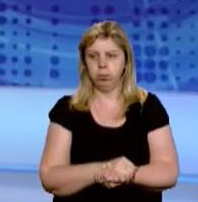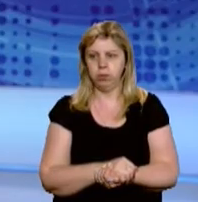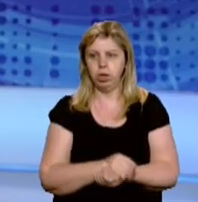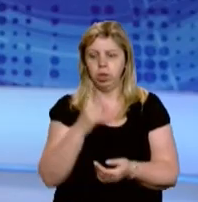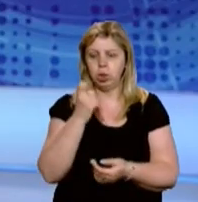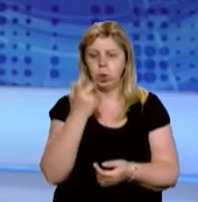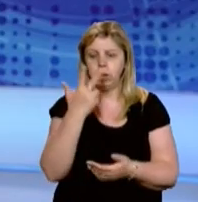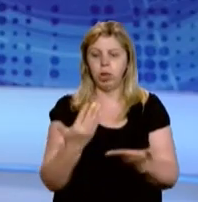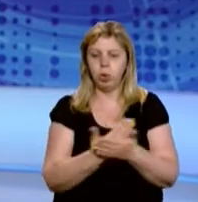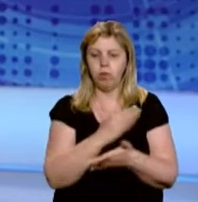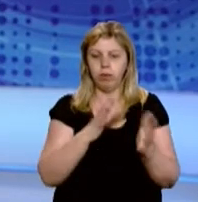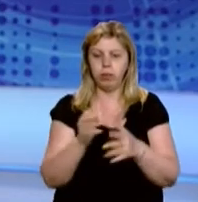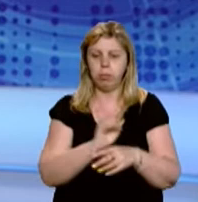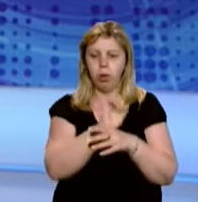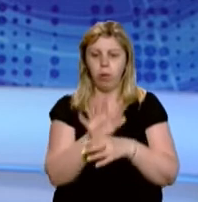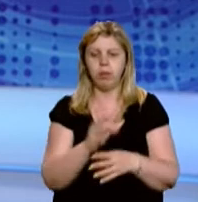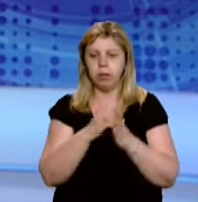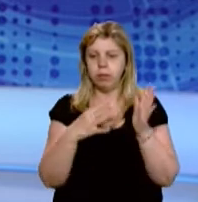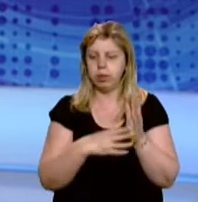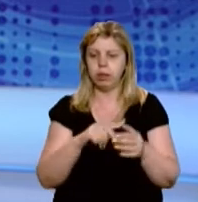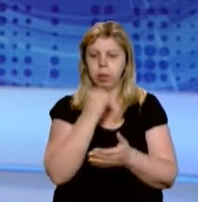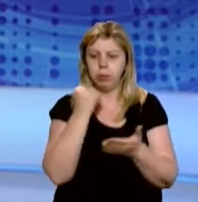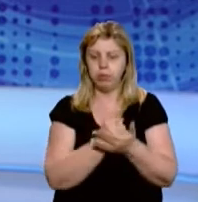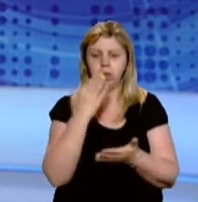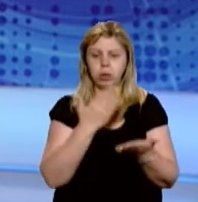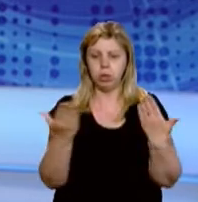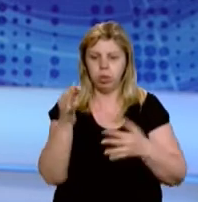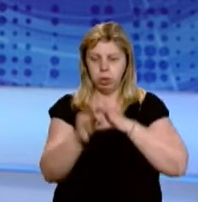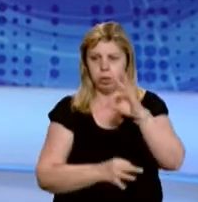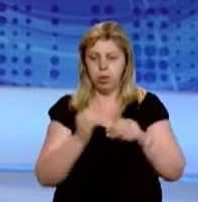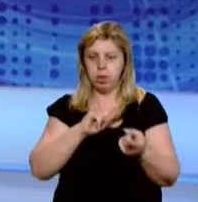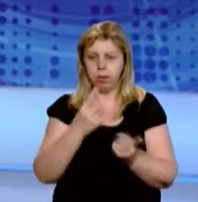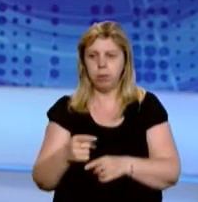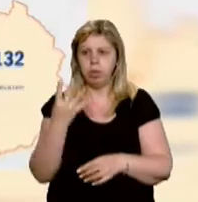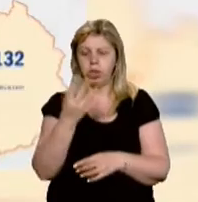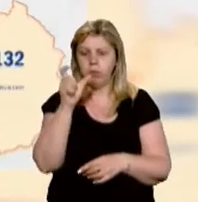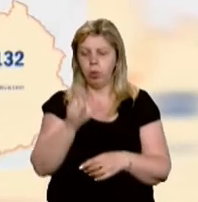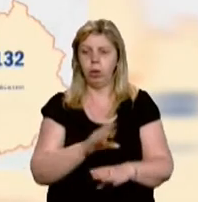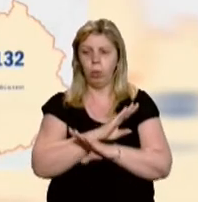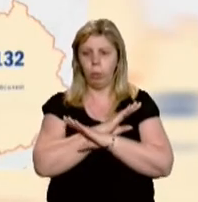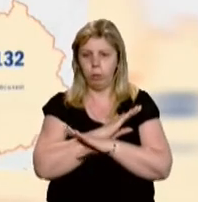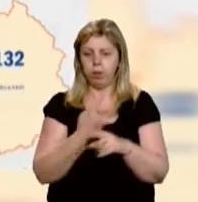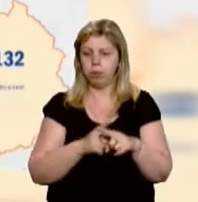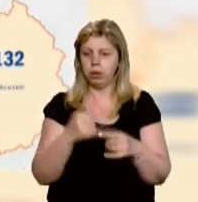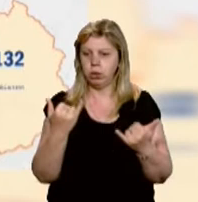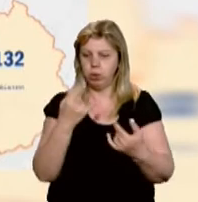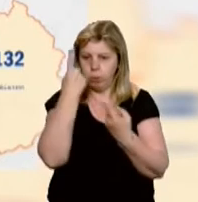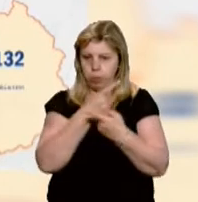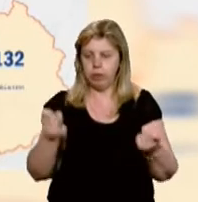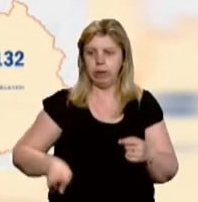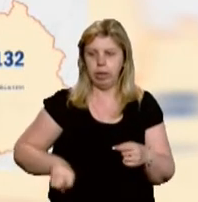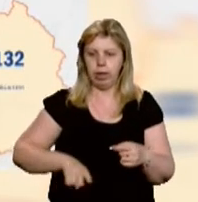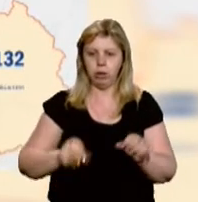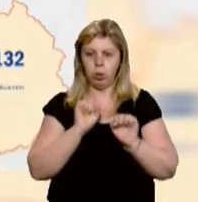103 нових випадків ковід-19 підтвердили за останню добу на Закарпатті. Четверо людей померли. Про це нині повідомила